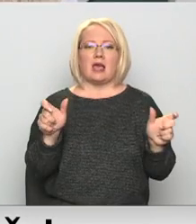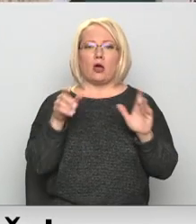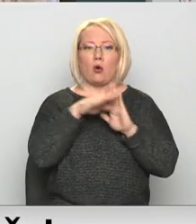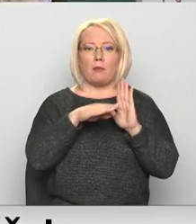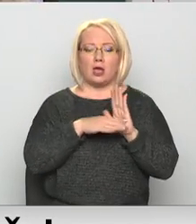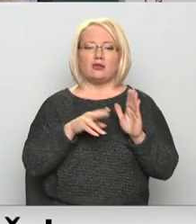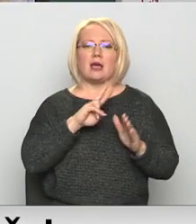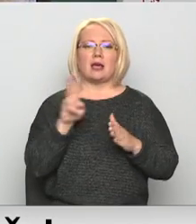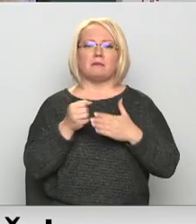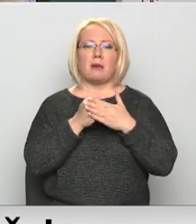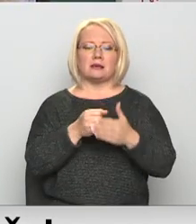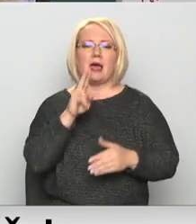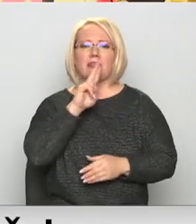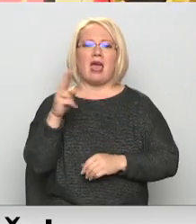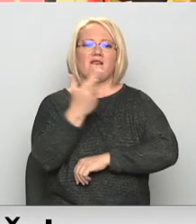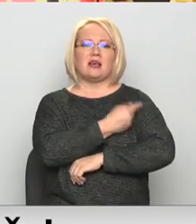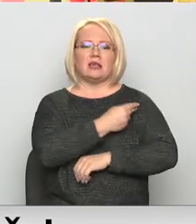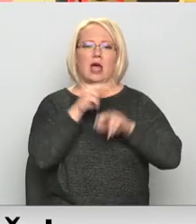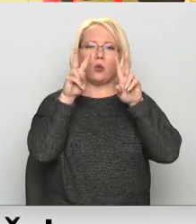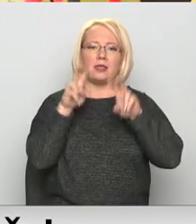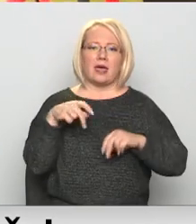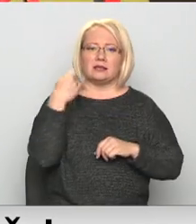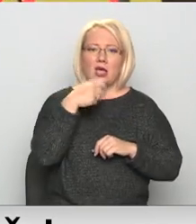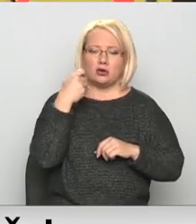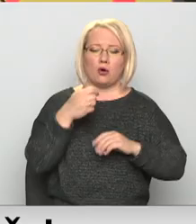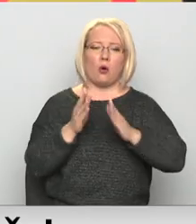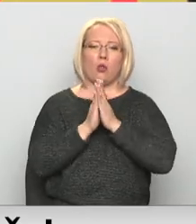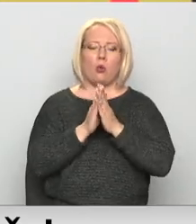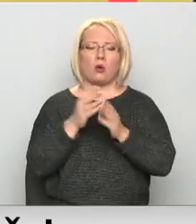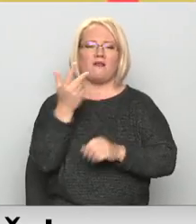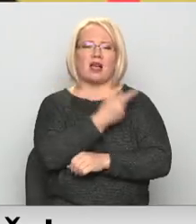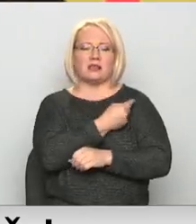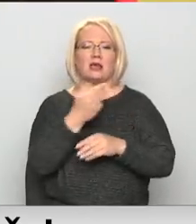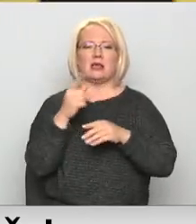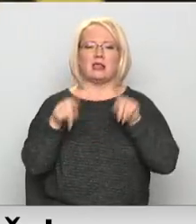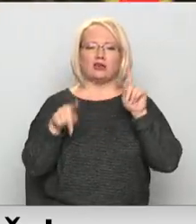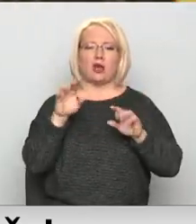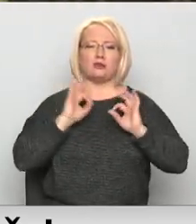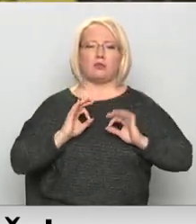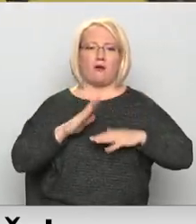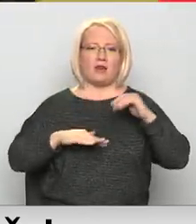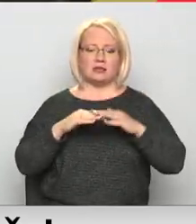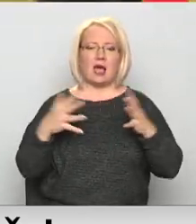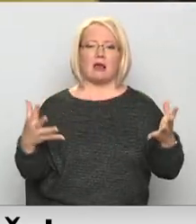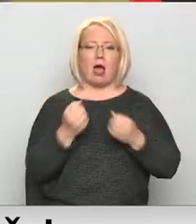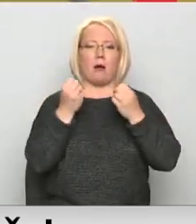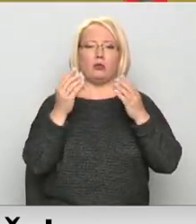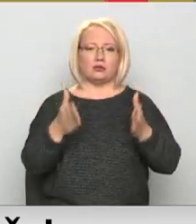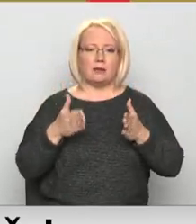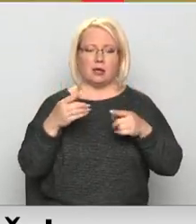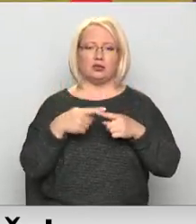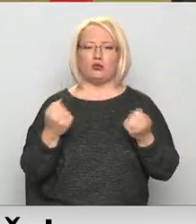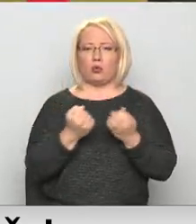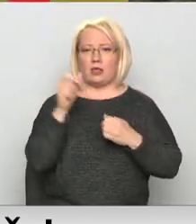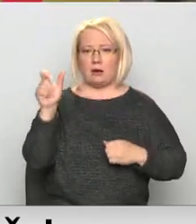kas balstīti uz nevakcinēto testēšanu un prasību vakcinēties atsevišķās profesijās, spētu glābt slimnīcus un to personālu.